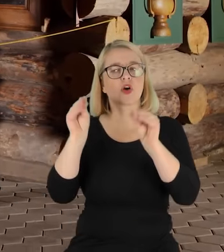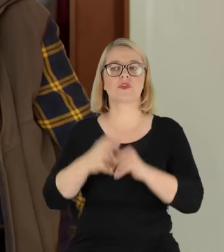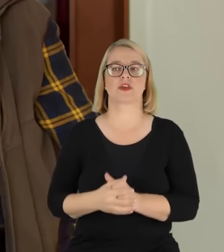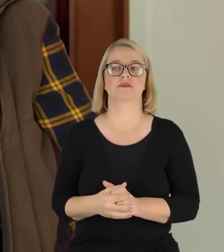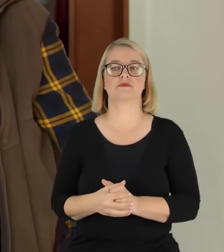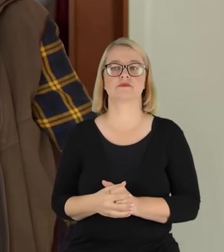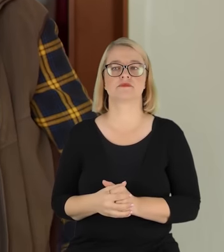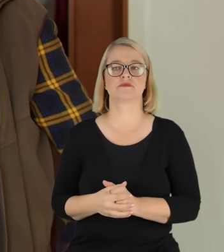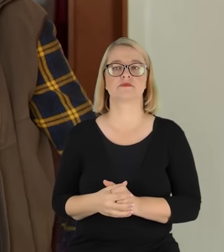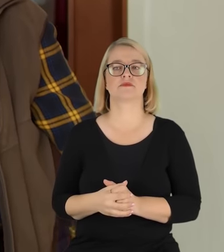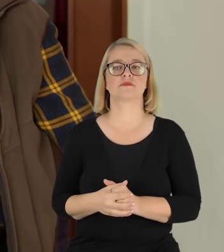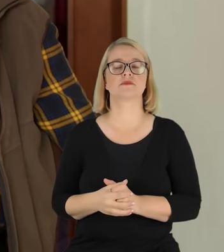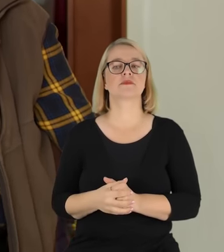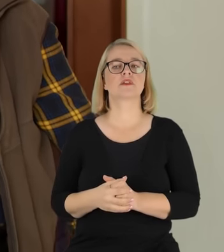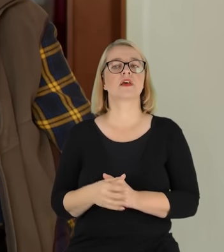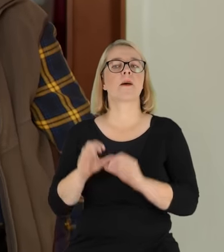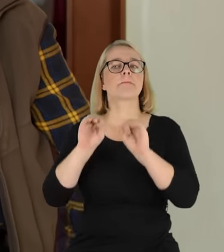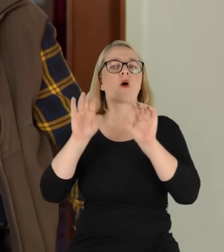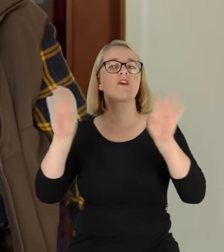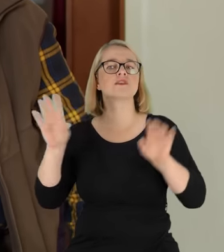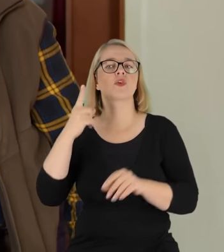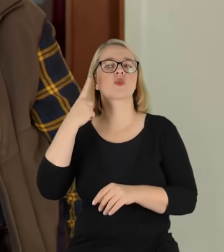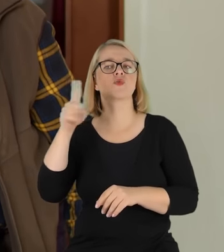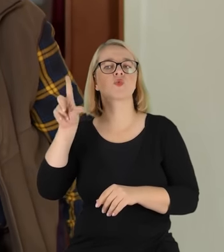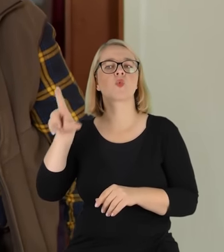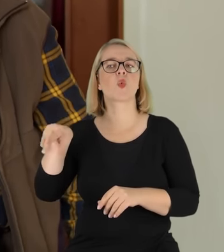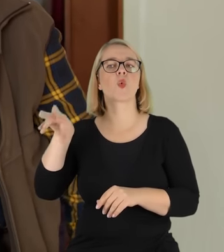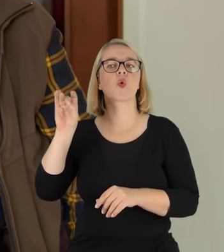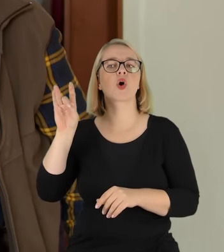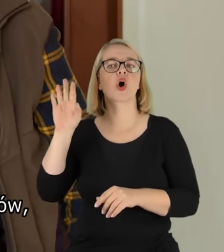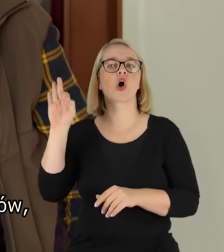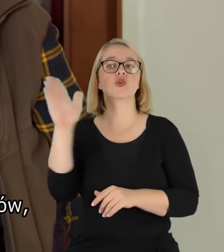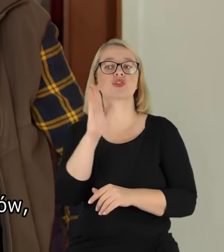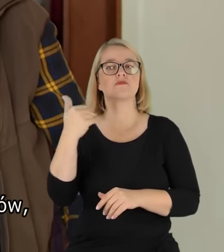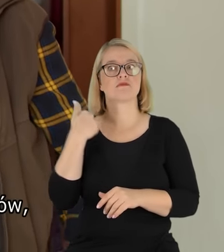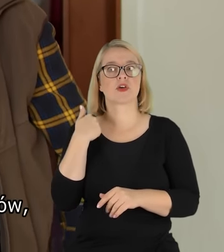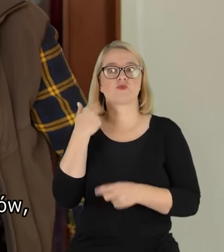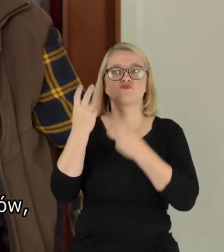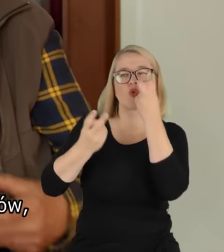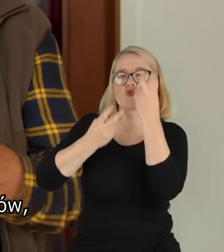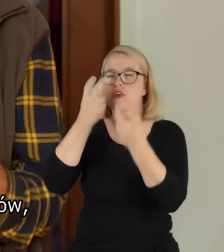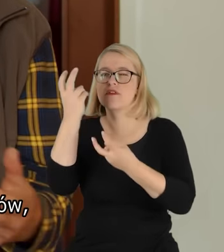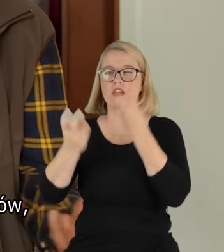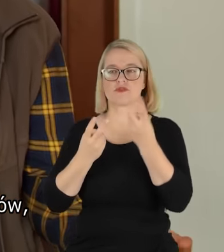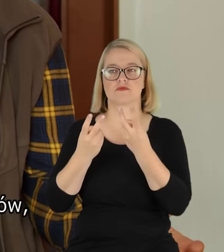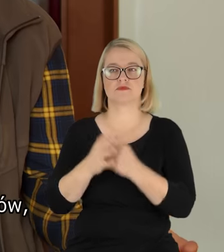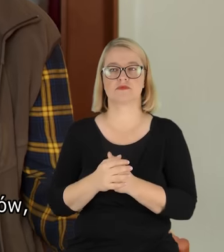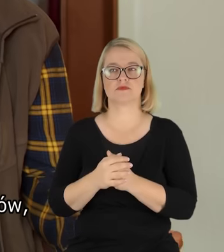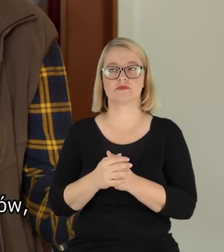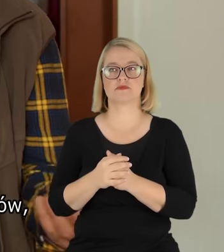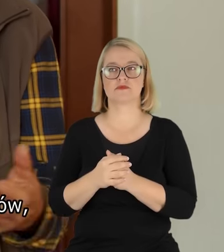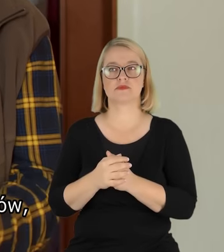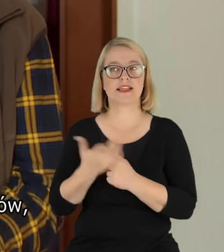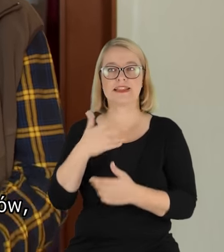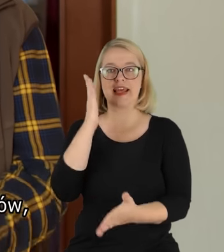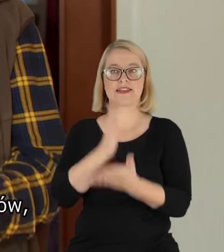początek. Profesor Długosz był łowcą. Łowcą właściwie